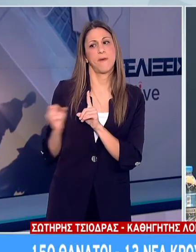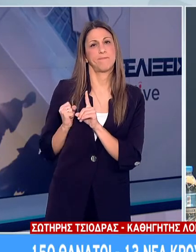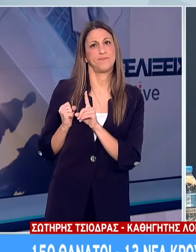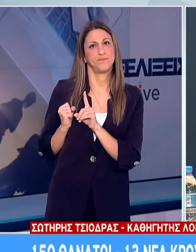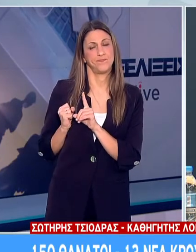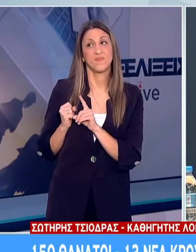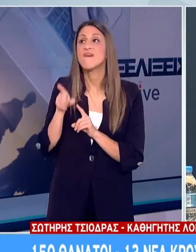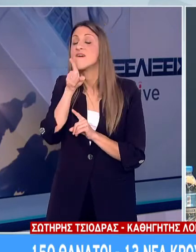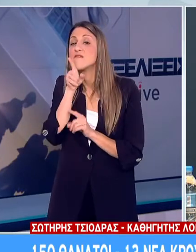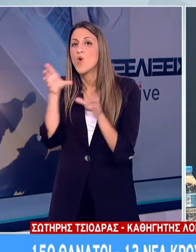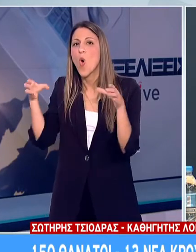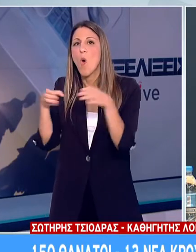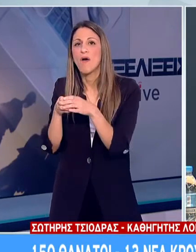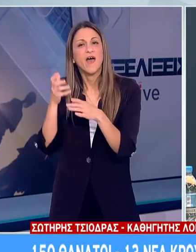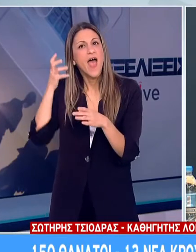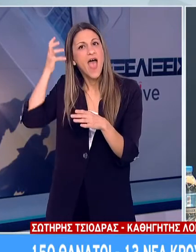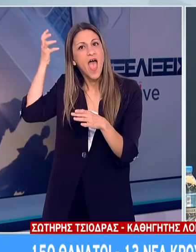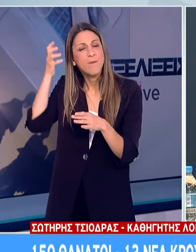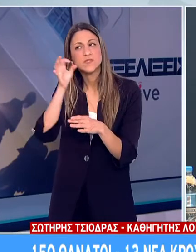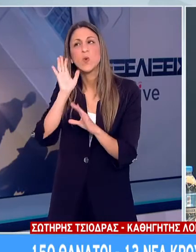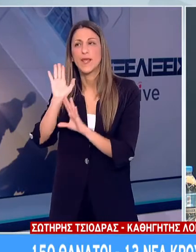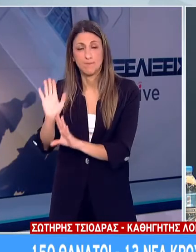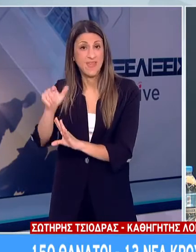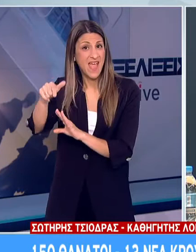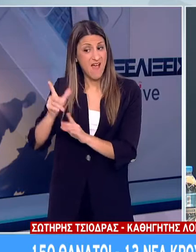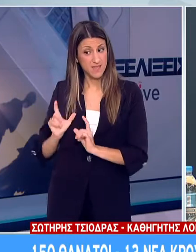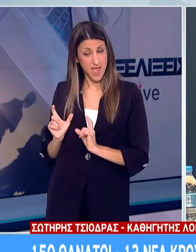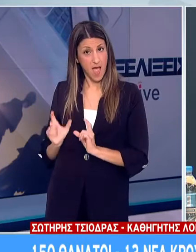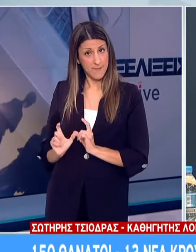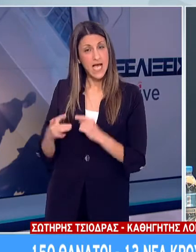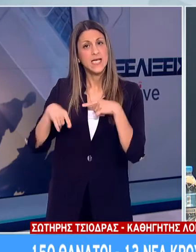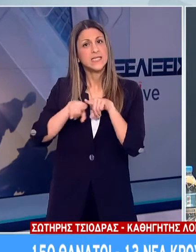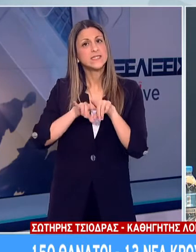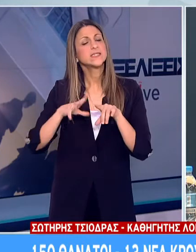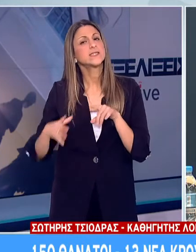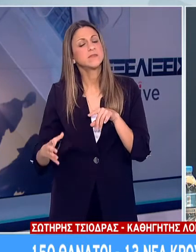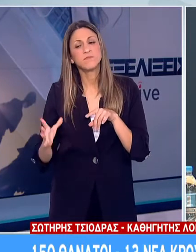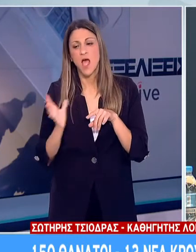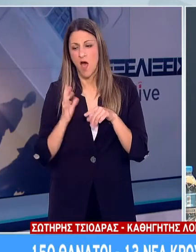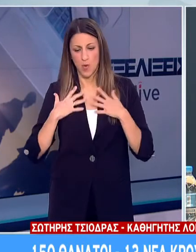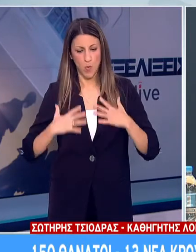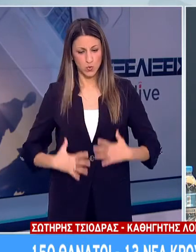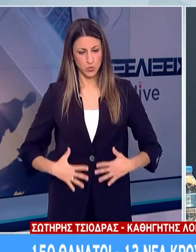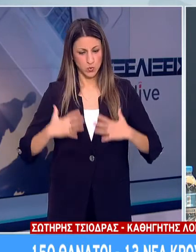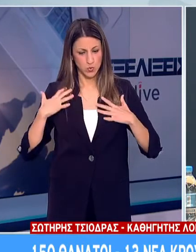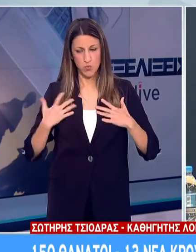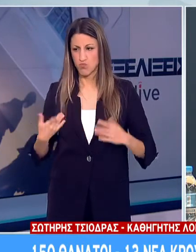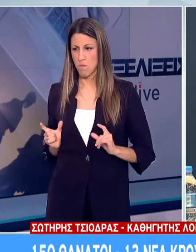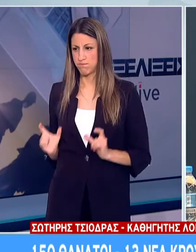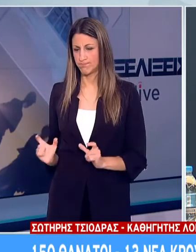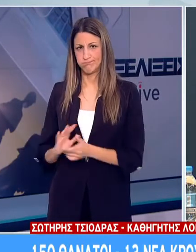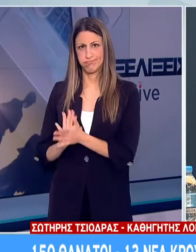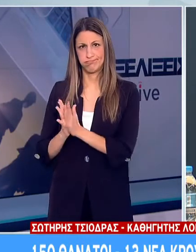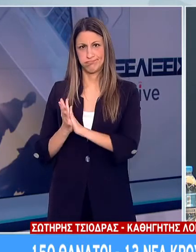επιστημονική ομάδα έχει συνδέσει την παρουσία αυτών των αντισωμάτων με τη δυνατότητα του ανθρωπίνου σώματος να εξουδετερώνει τον ιό.